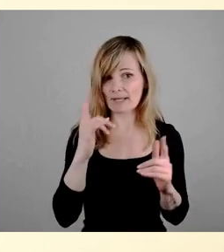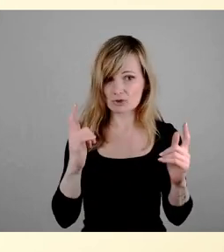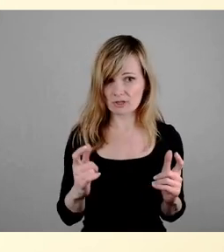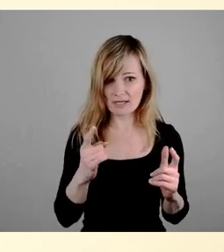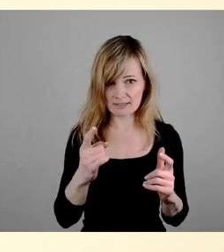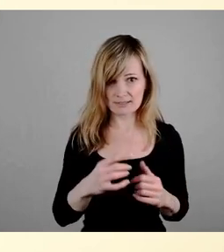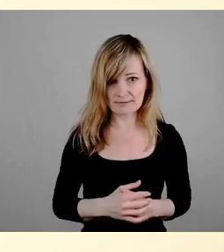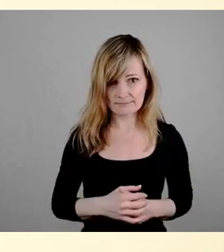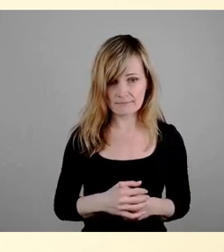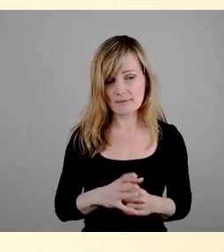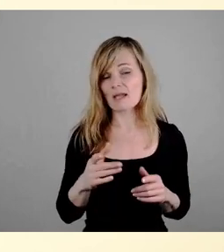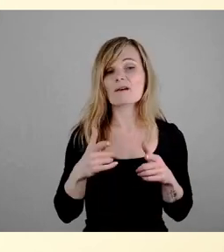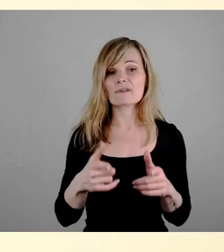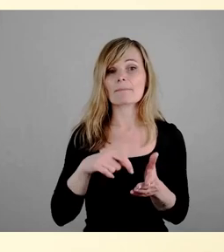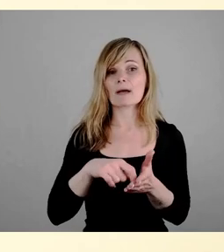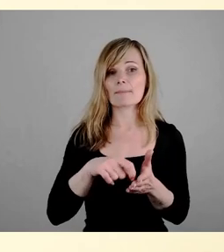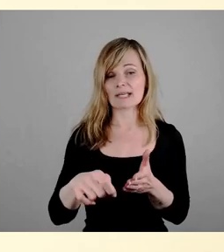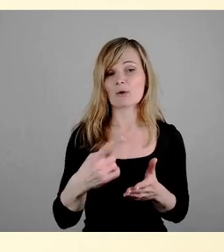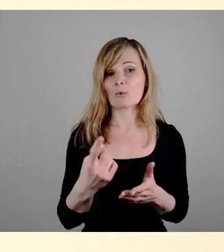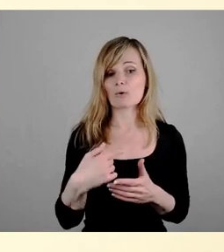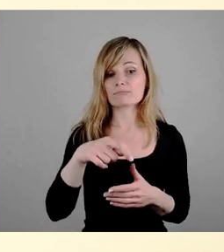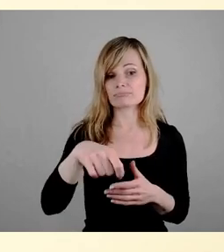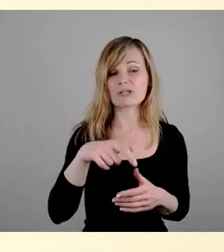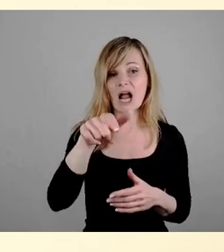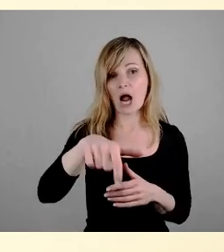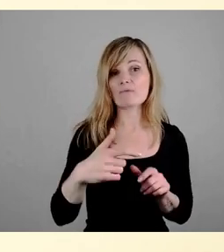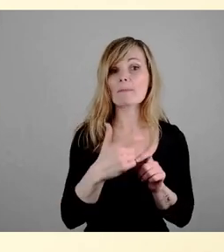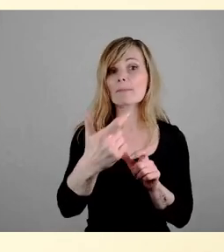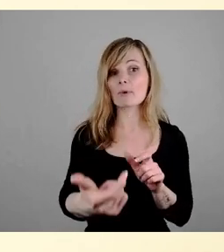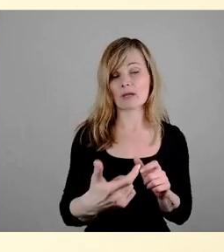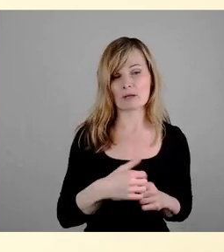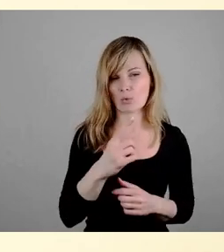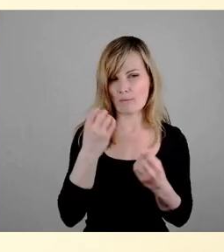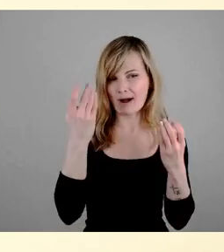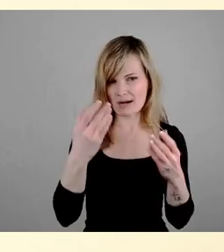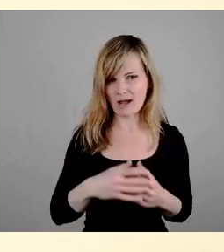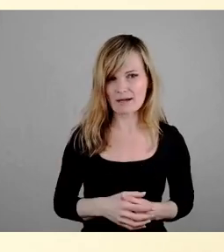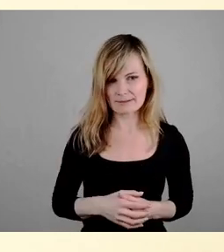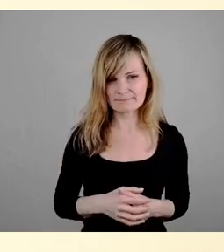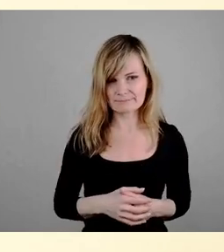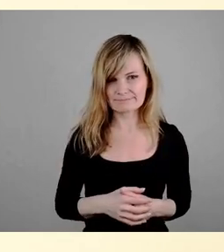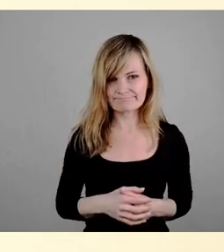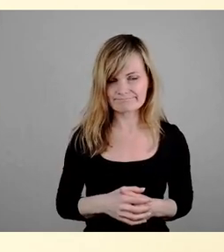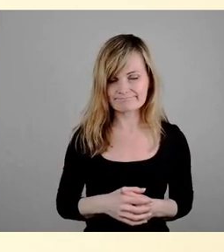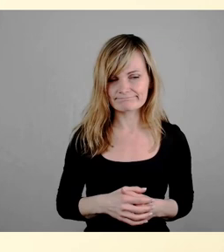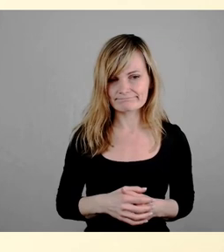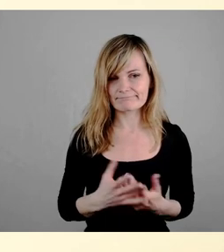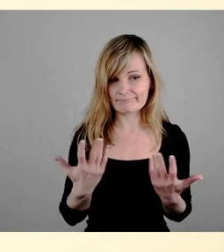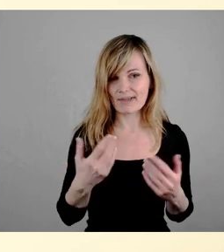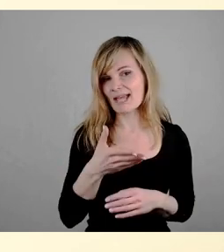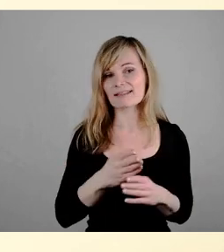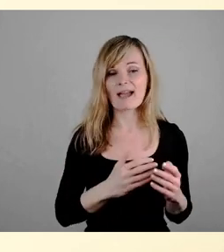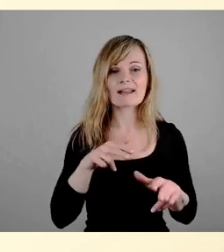Fahrbahnmarkierungen markiert, übrigens auf der Brücke, dass das auch nochmal klar ist. Teil des Verkehrsversuches ist